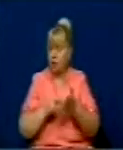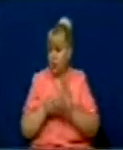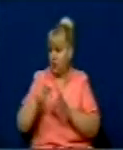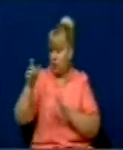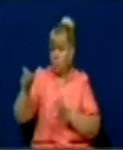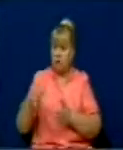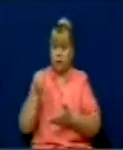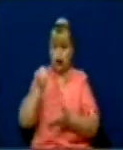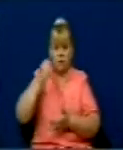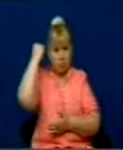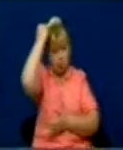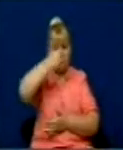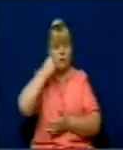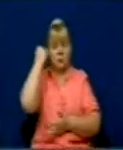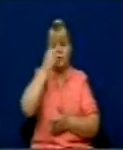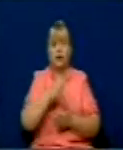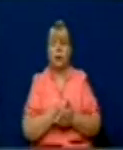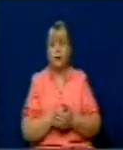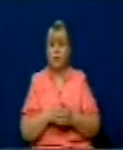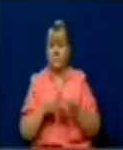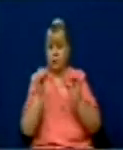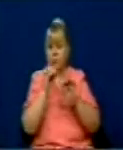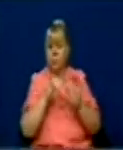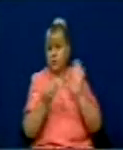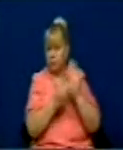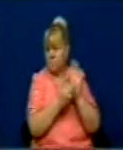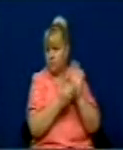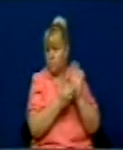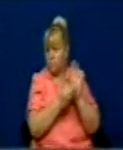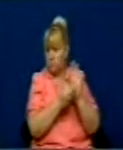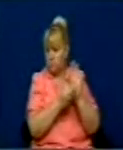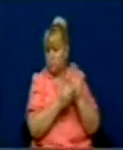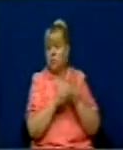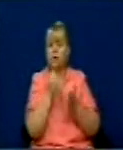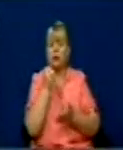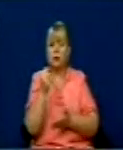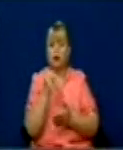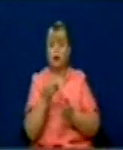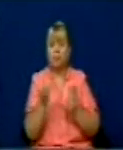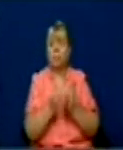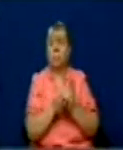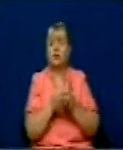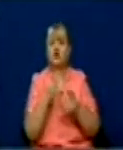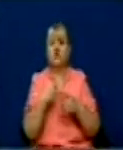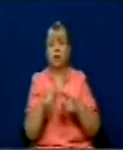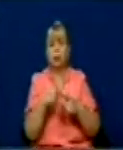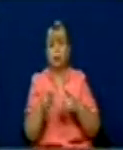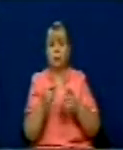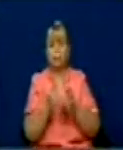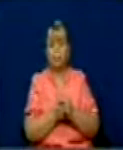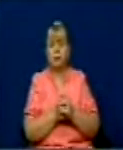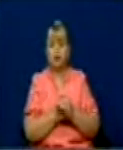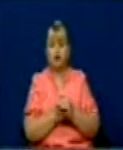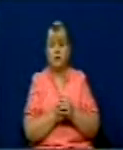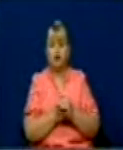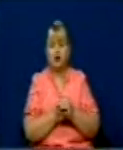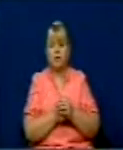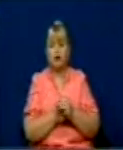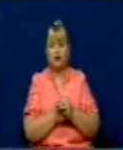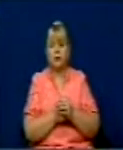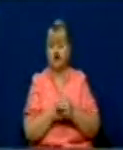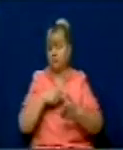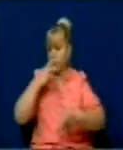bugjeti e Republikës Kosovës, mirë për nuk konsiderojmë që donacione duhet futën këtu për shkak se nuk po janë të